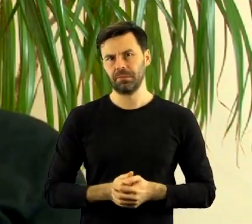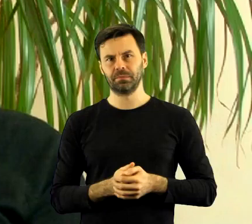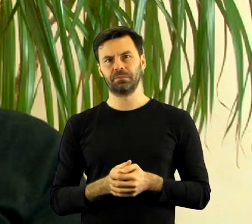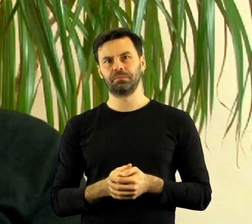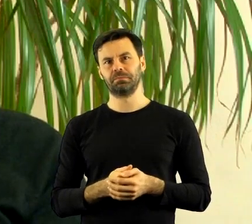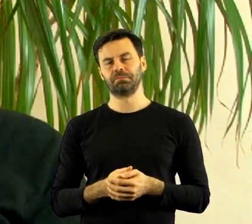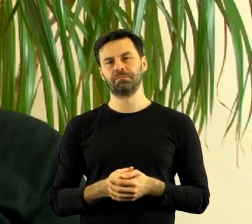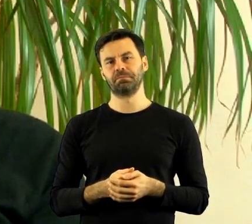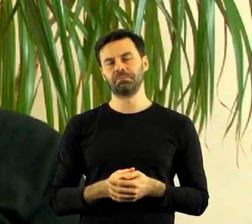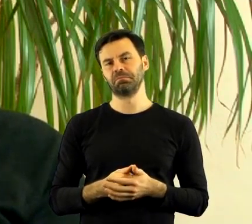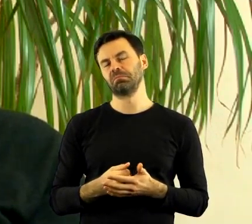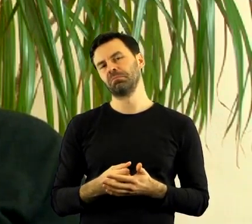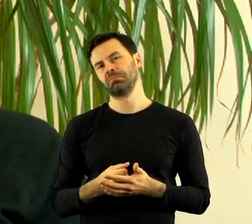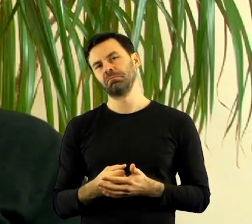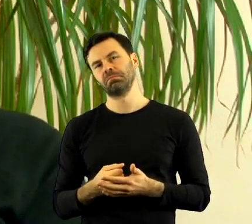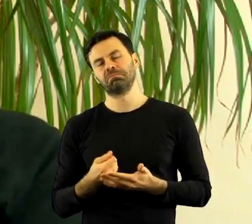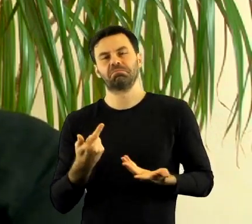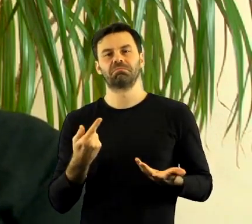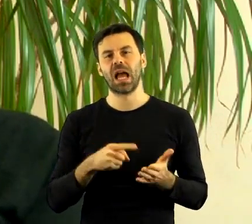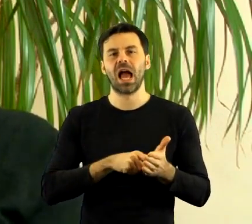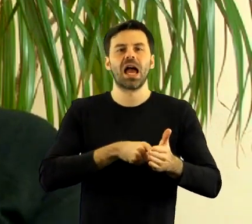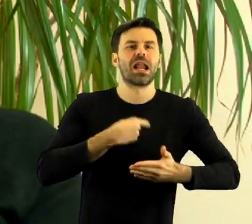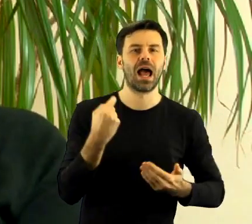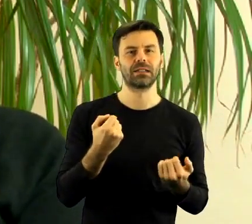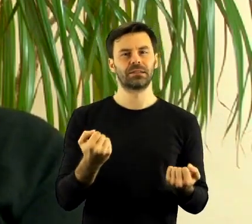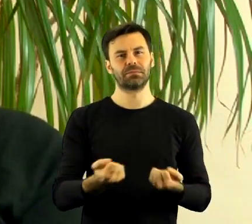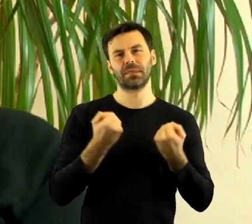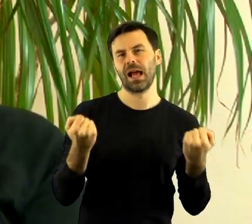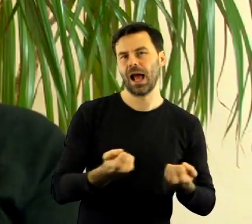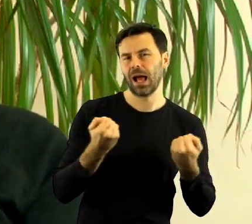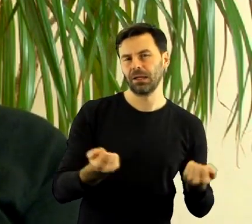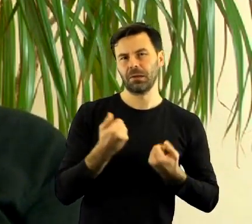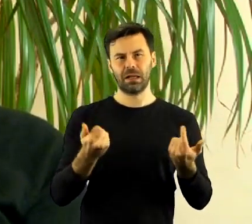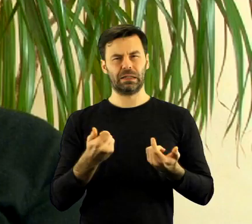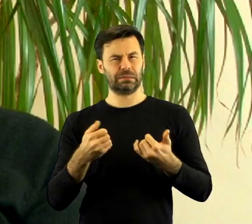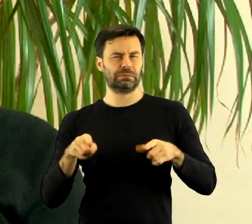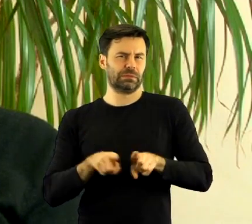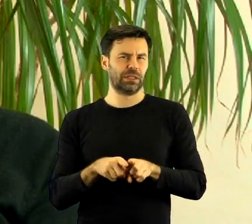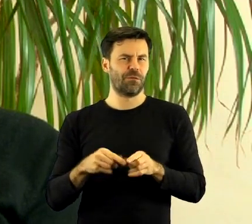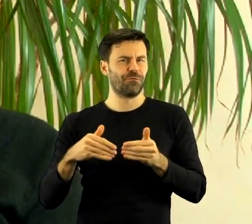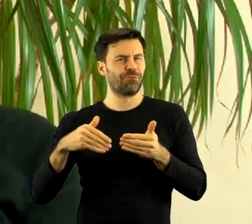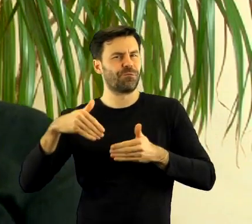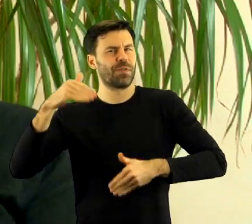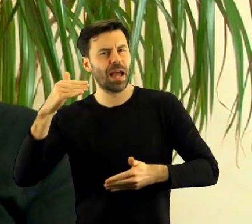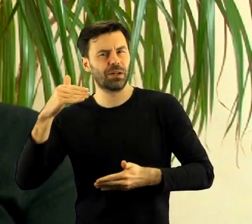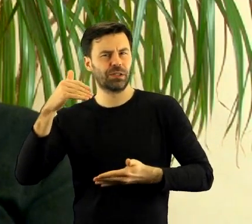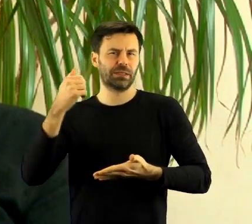Tak jak do tej pory działałam, to były jakieś tam akcje jednorazowe, to były jakieś większe sprawy. Natomiast